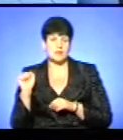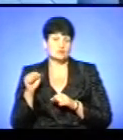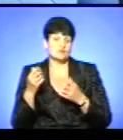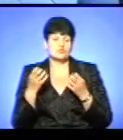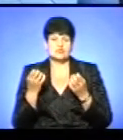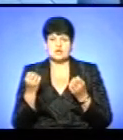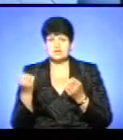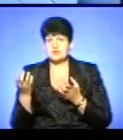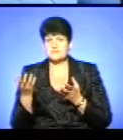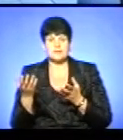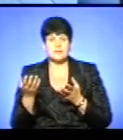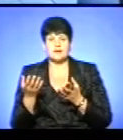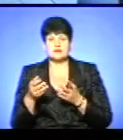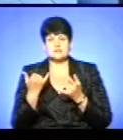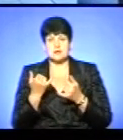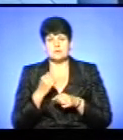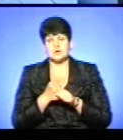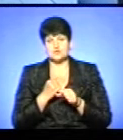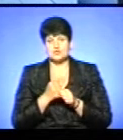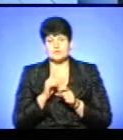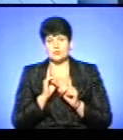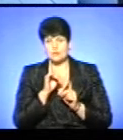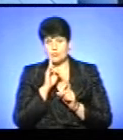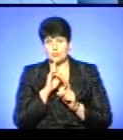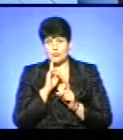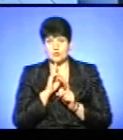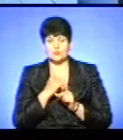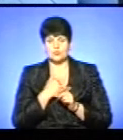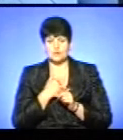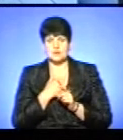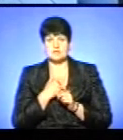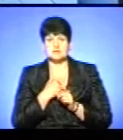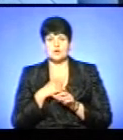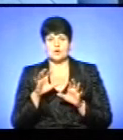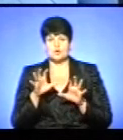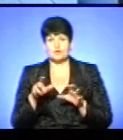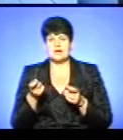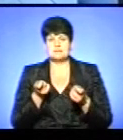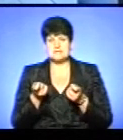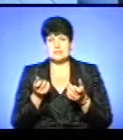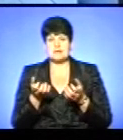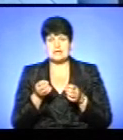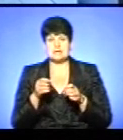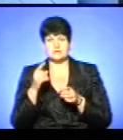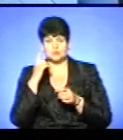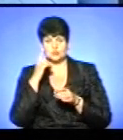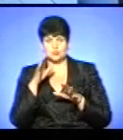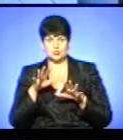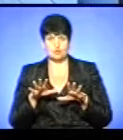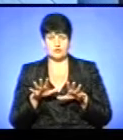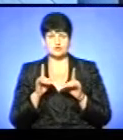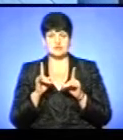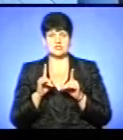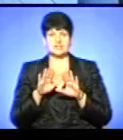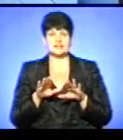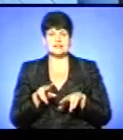країни. Поки що йде так на працювання. Але у нас от головою адміністрації прийнято така позиція, що лише діти